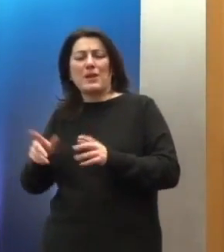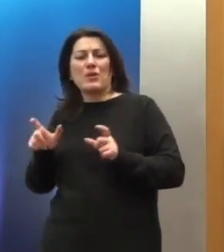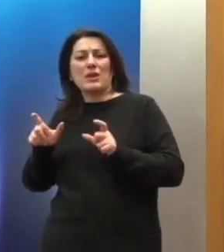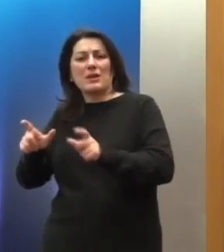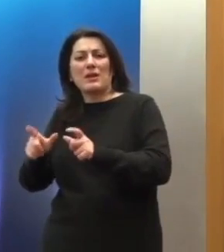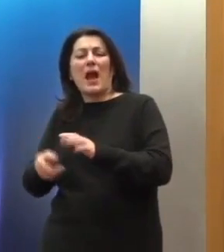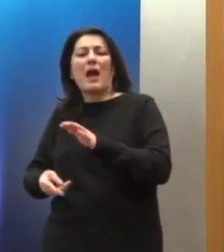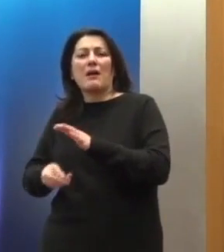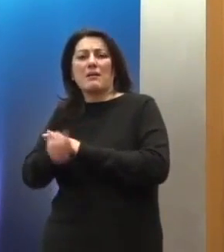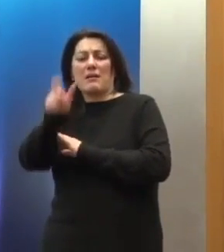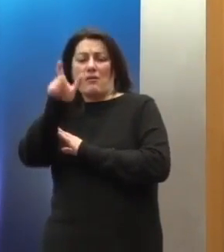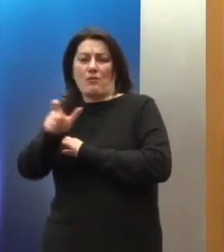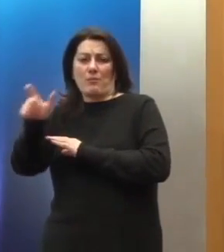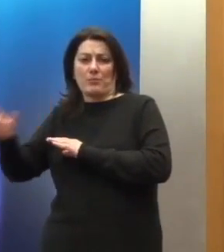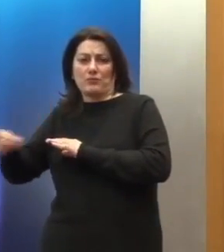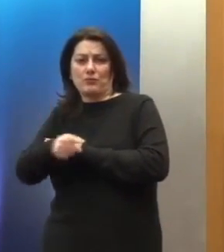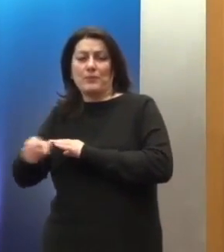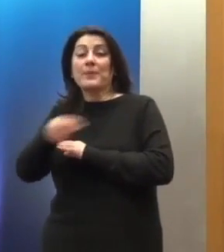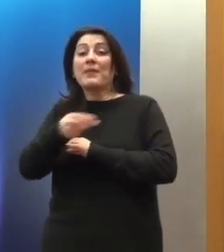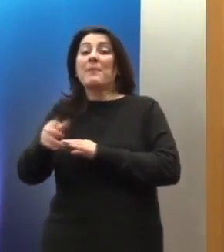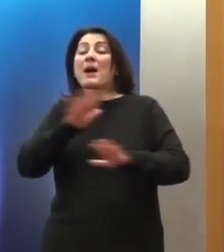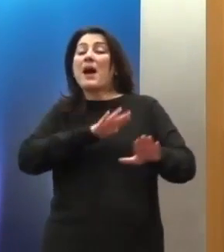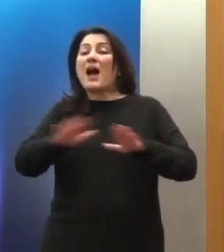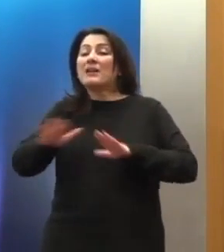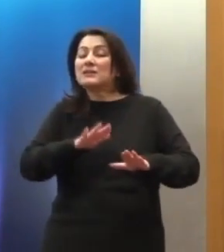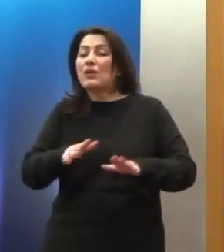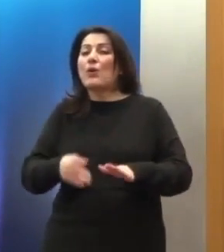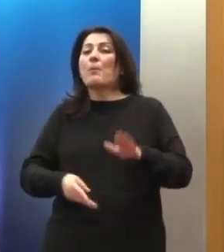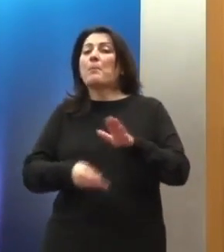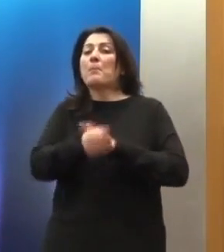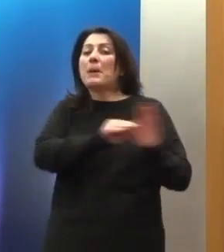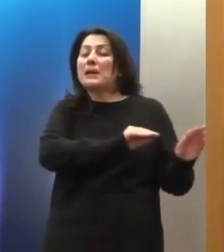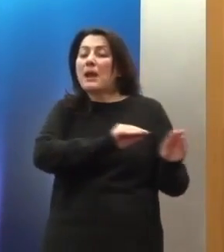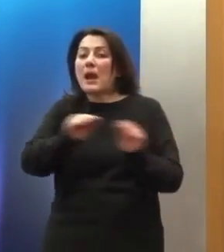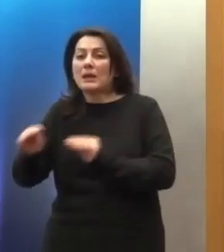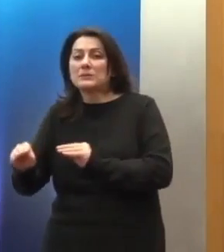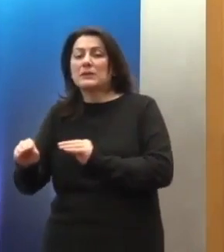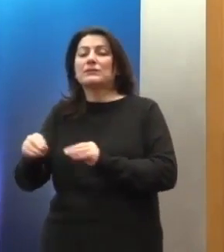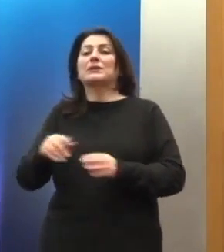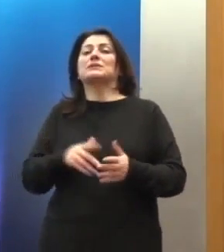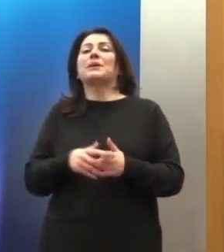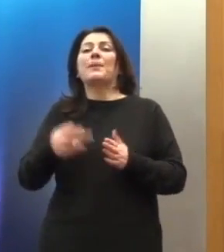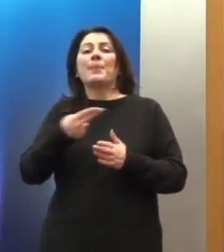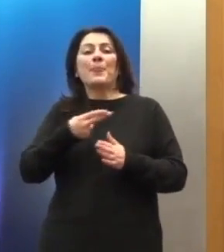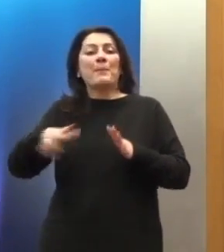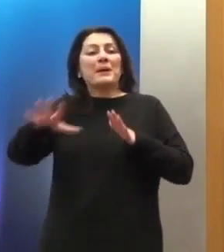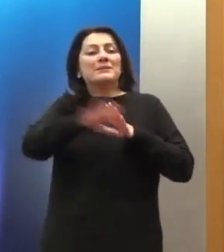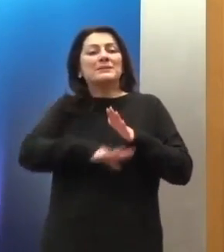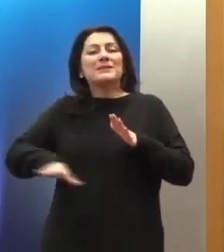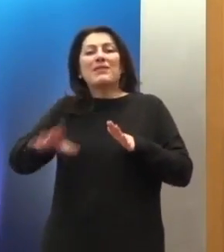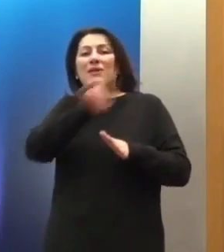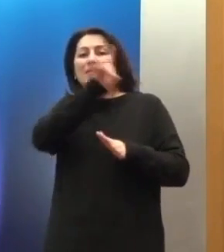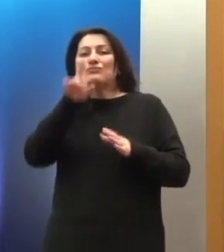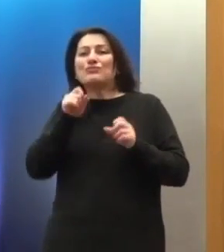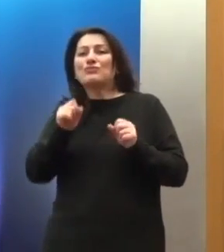Το ζήτημα του ασύλου, της μετανάστευσης, το ζήτημα των συνθήκων διαβίωσης όσων δεν